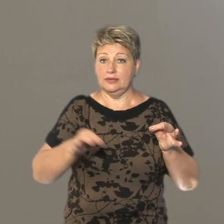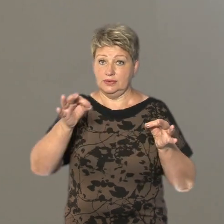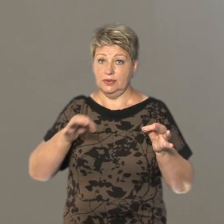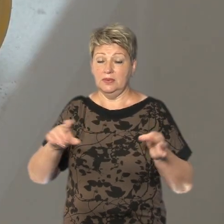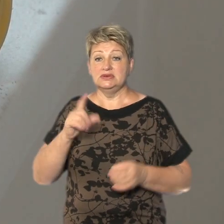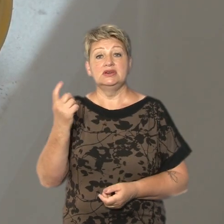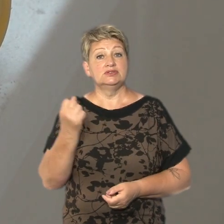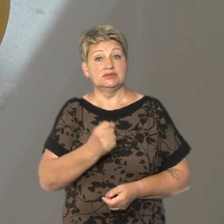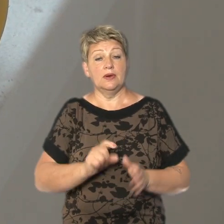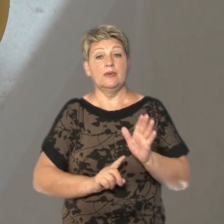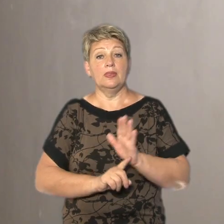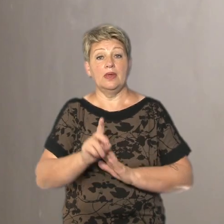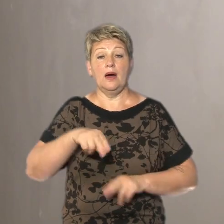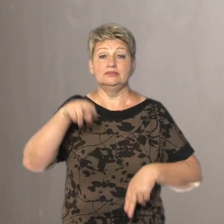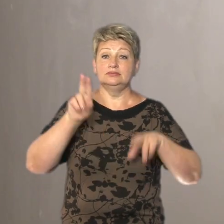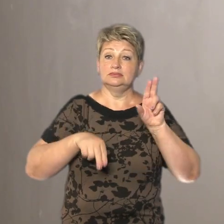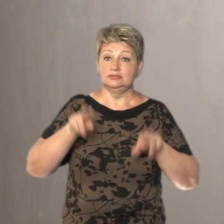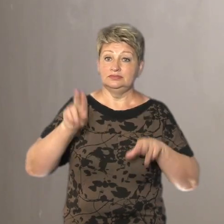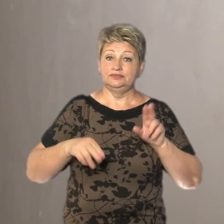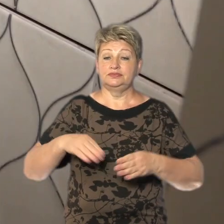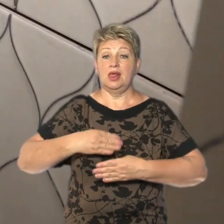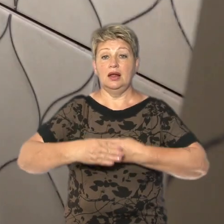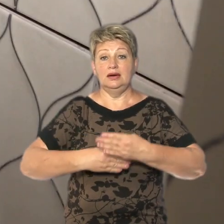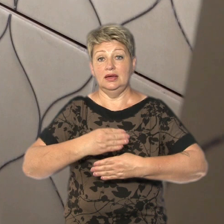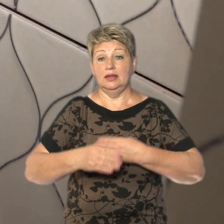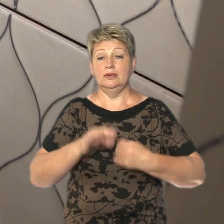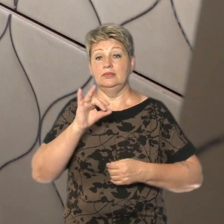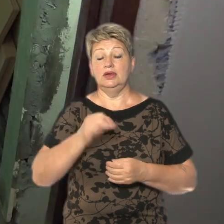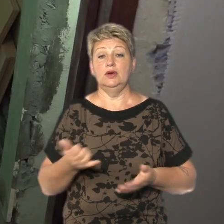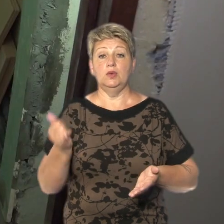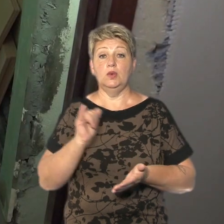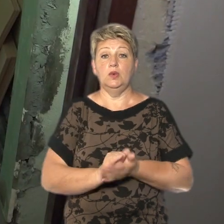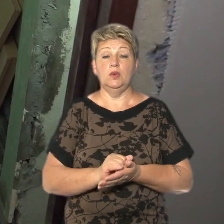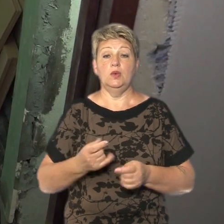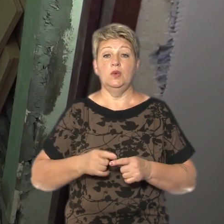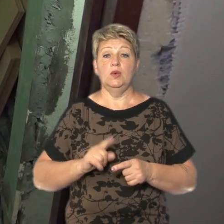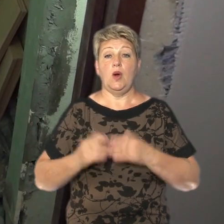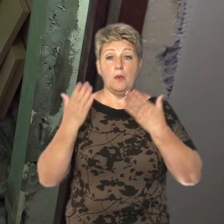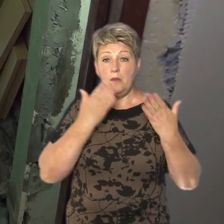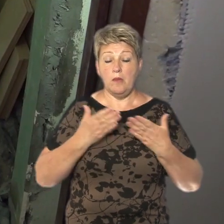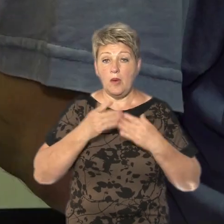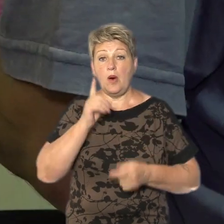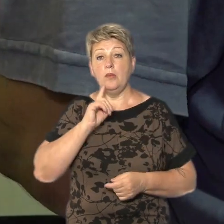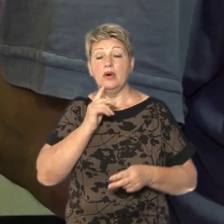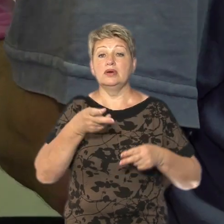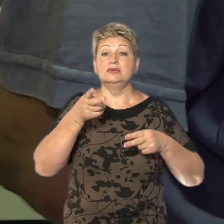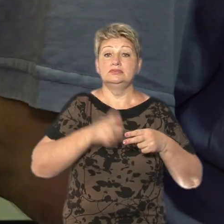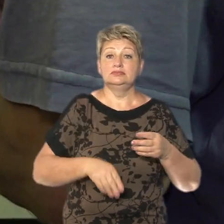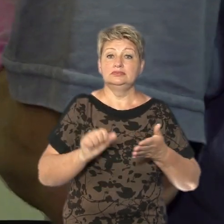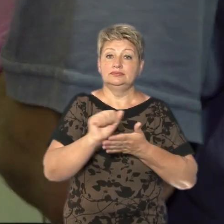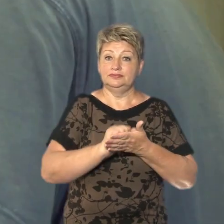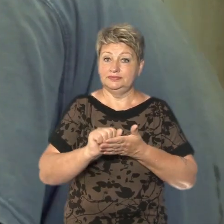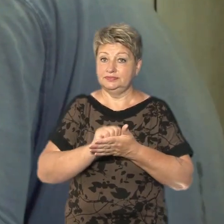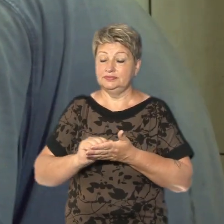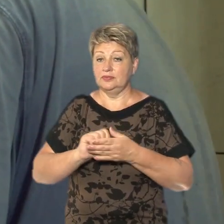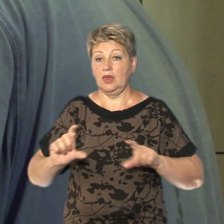тиждень тут почнуть фарбувати стіни, вкладати лінулеум та монтувати сантехніку. Поки ж завершують шпаклювати стіни та викладати плитку,